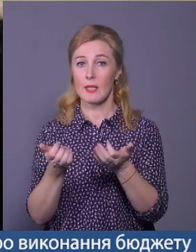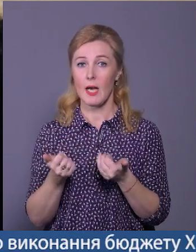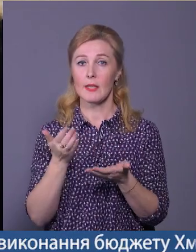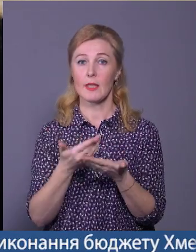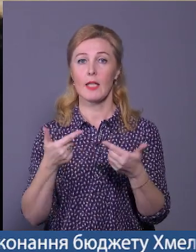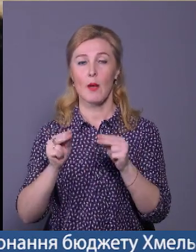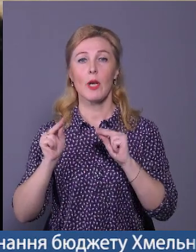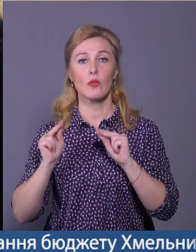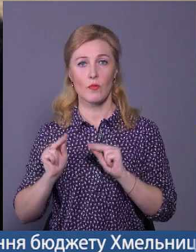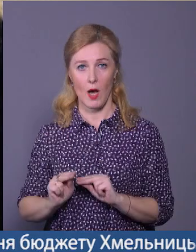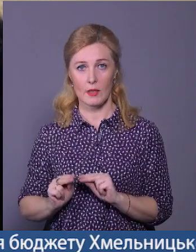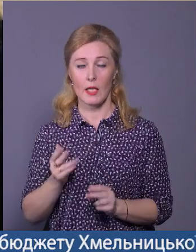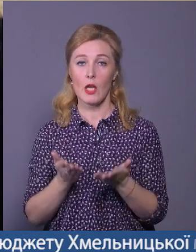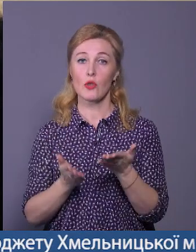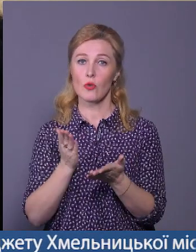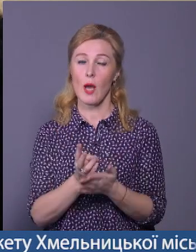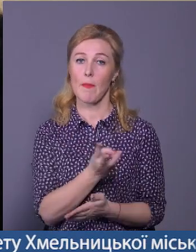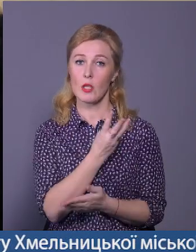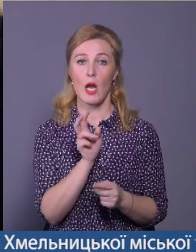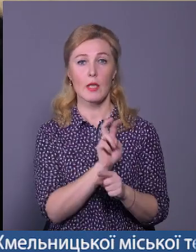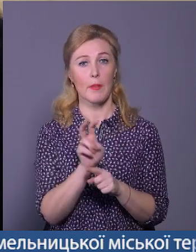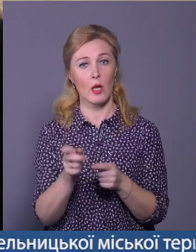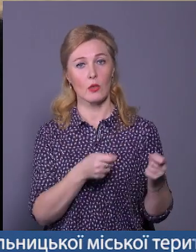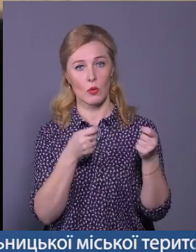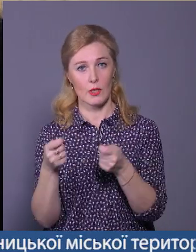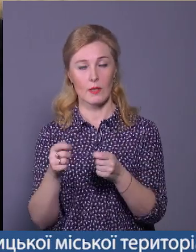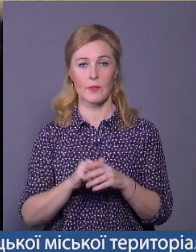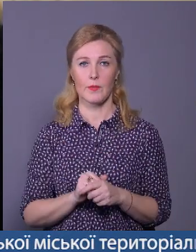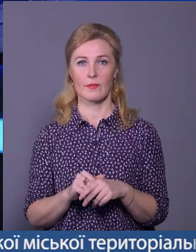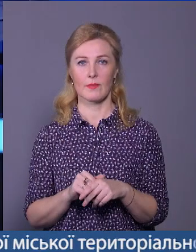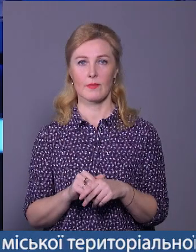працювати. Якщо є бажання, то приходьте з банками і з руками.